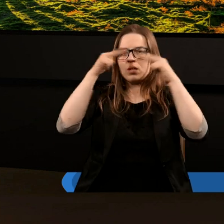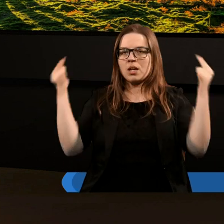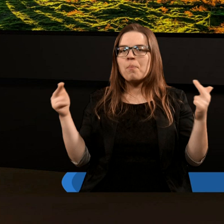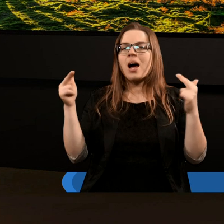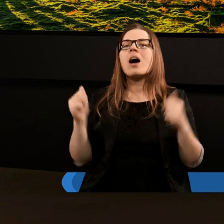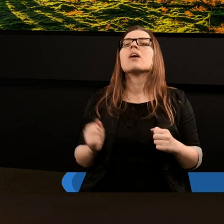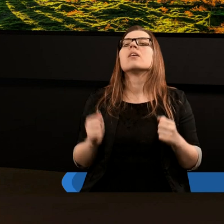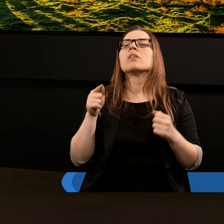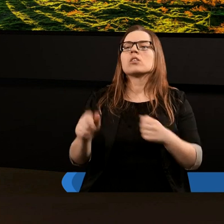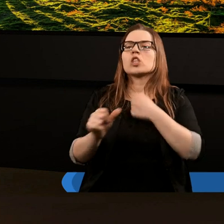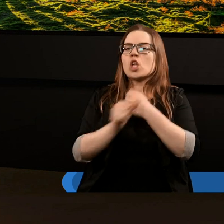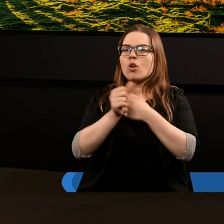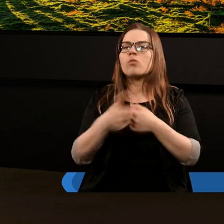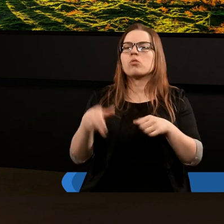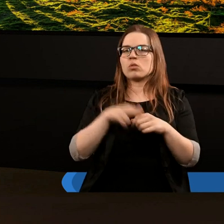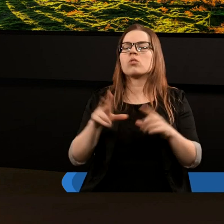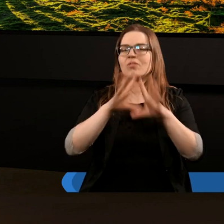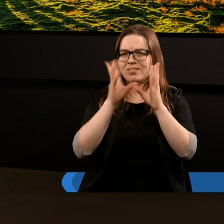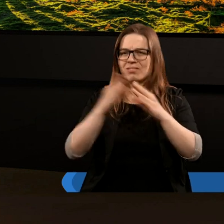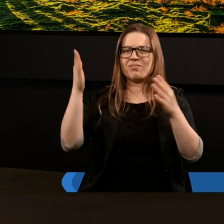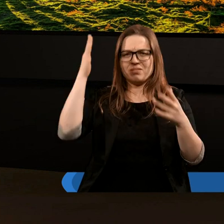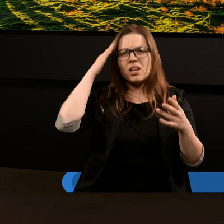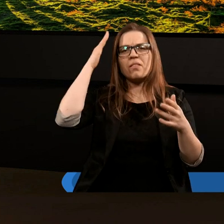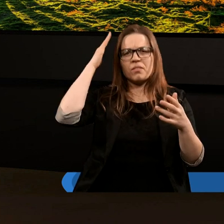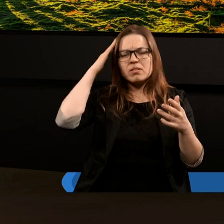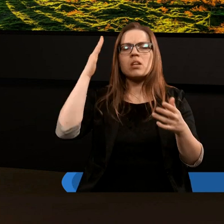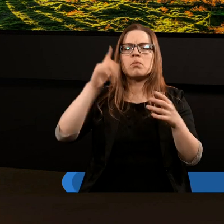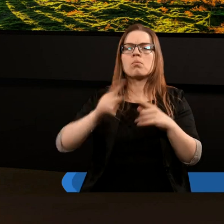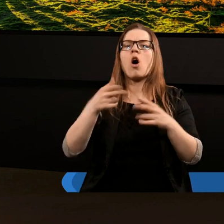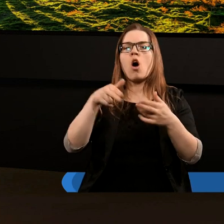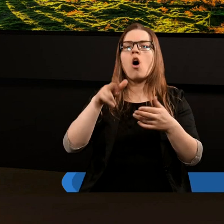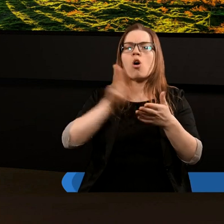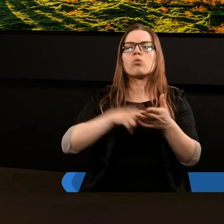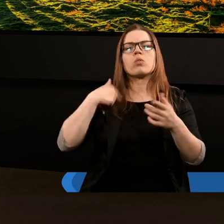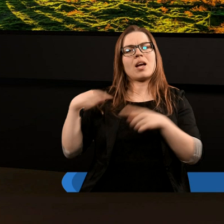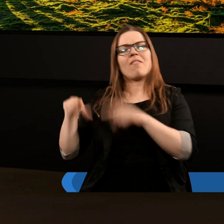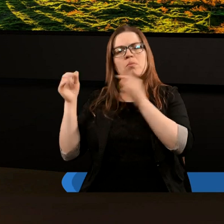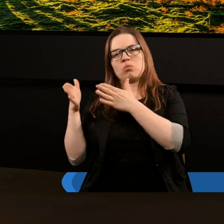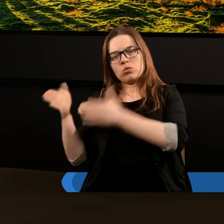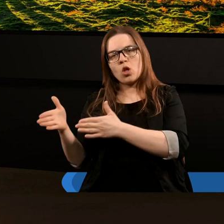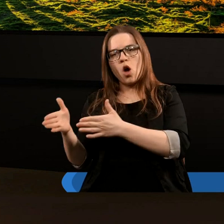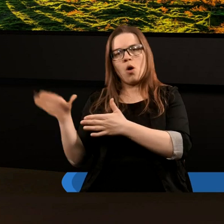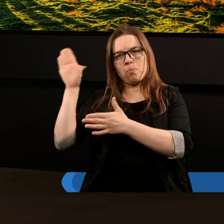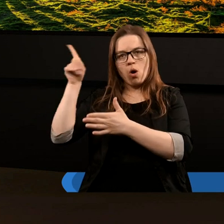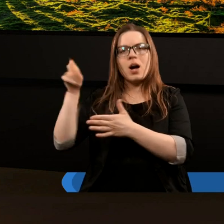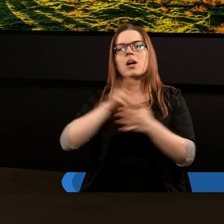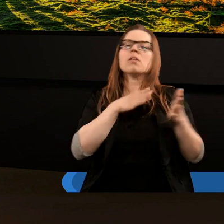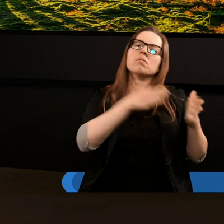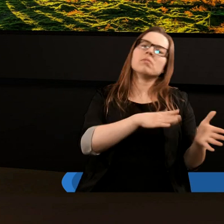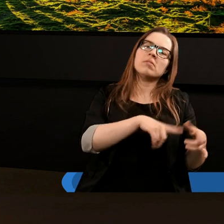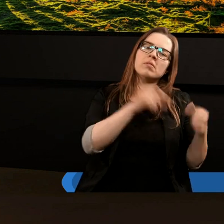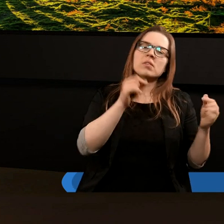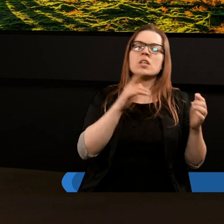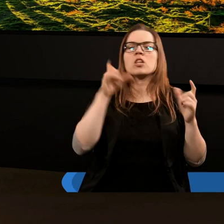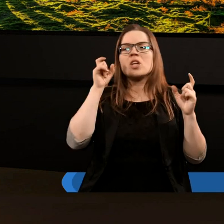rozumieć, takim dowodem, po którym wszyscy już wiedzą. Wszyscy wiedzą, po której stronie stoją. Każdy, kto miał ewentualnie zmienić, jeszcze